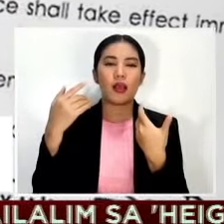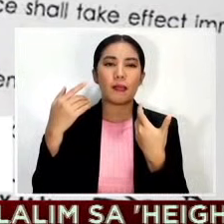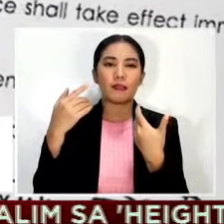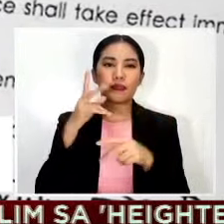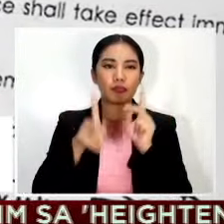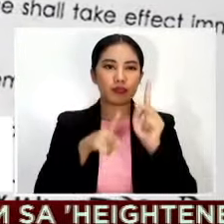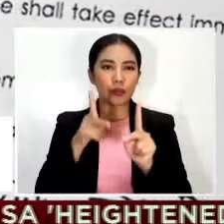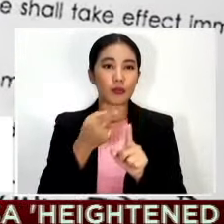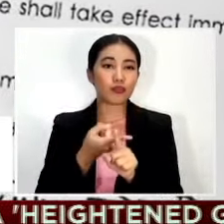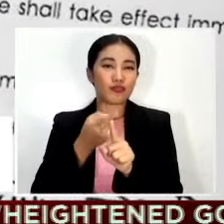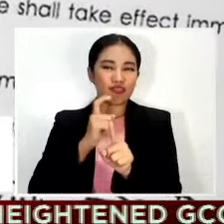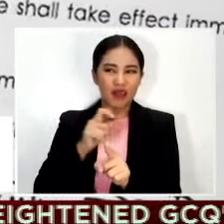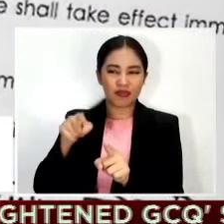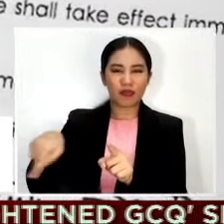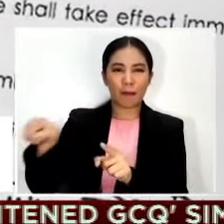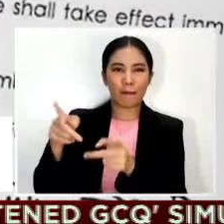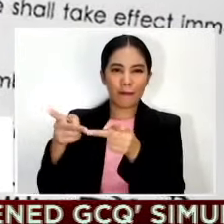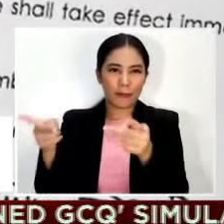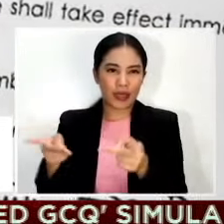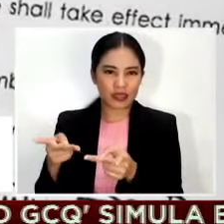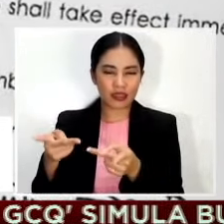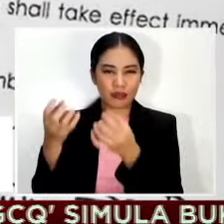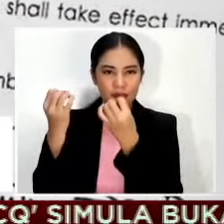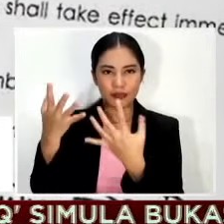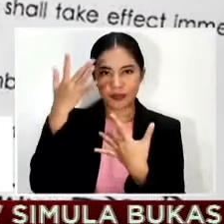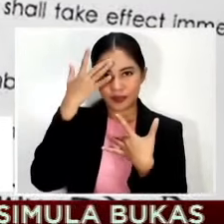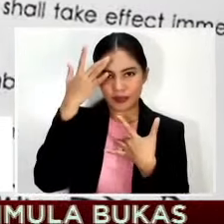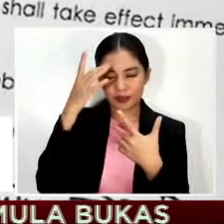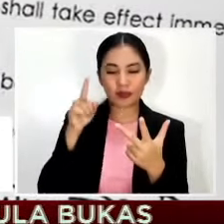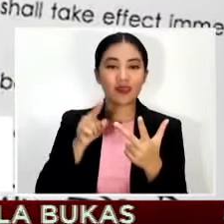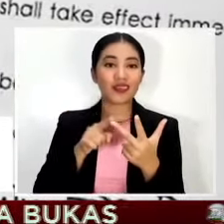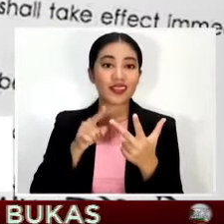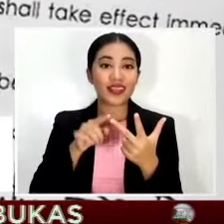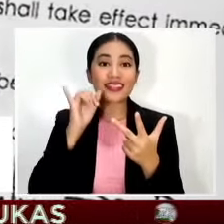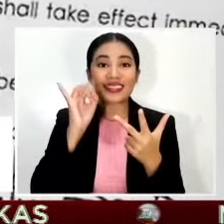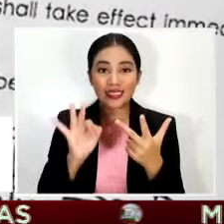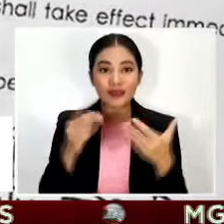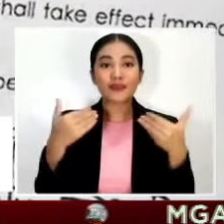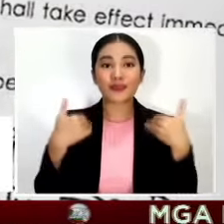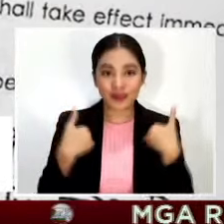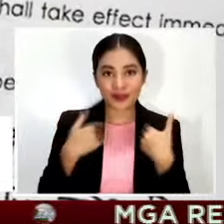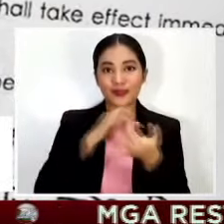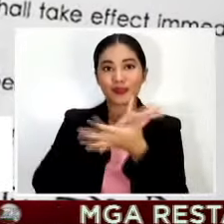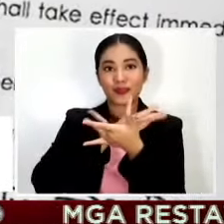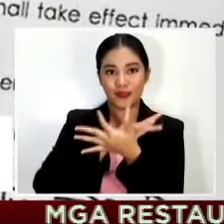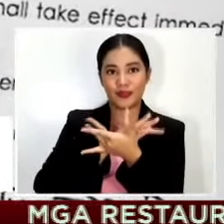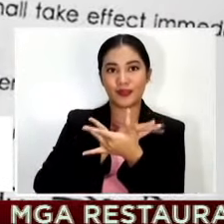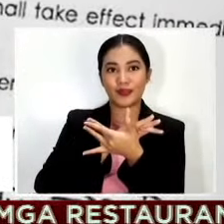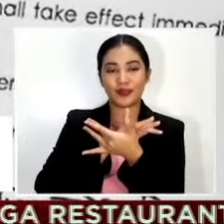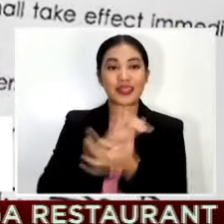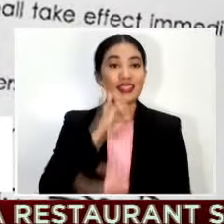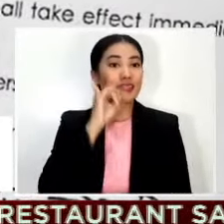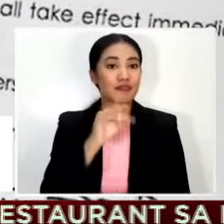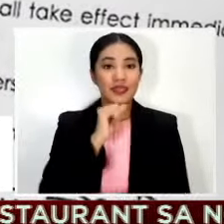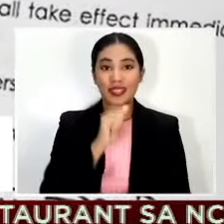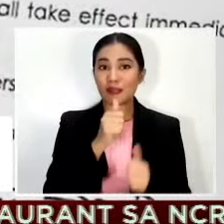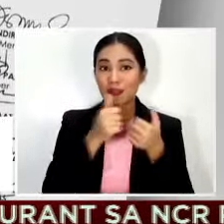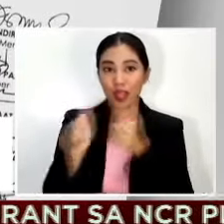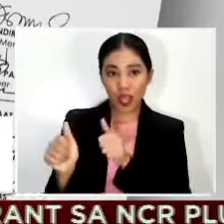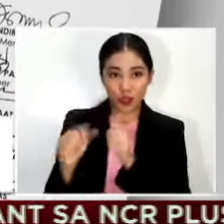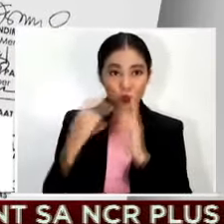habang pula naman sa mga magpopositibo sa COVID-19 Ang mga lalabag sa ordinansa ay magbabayad ng 2